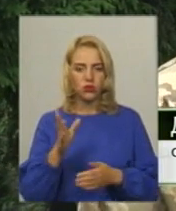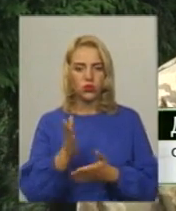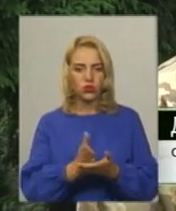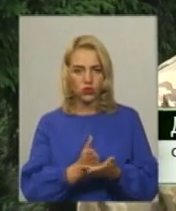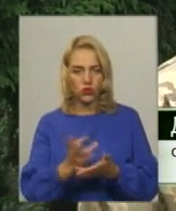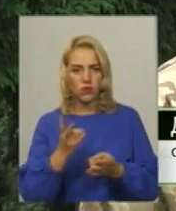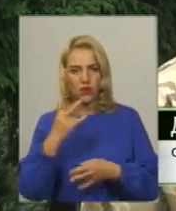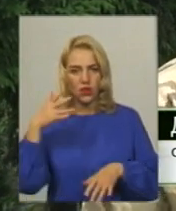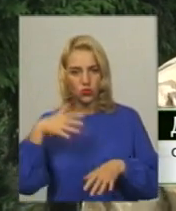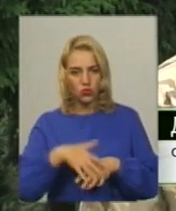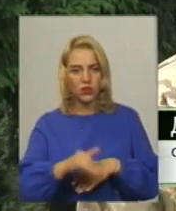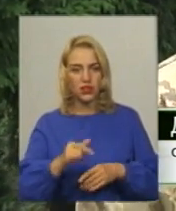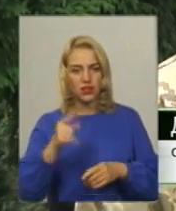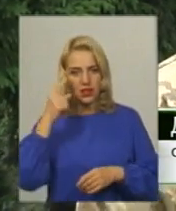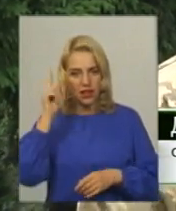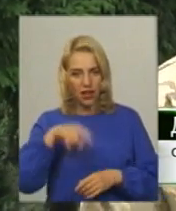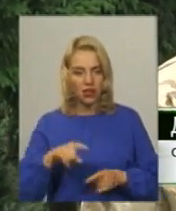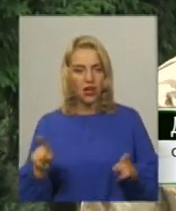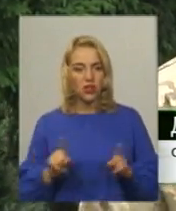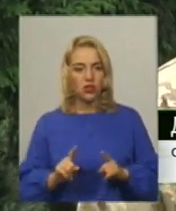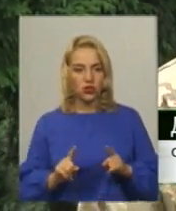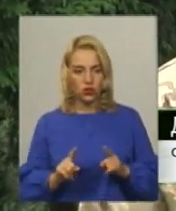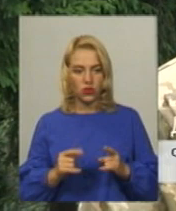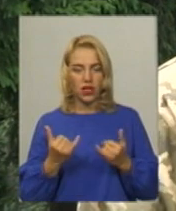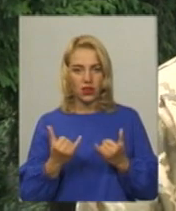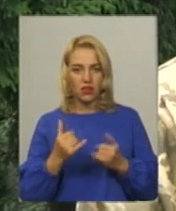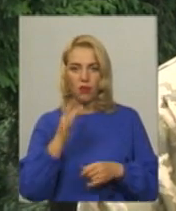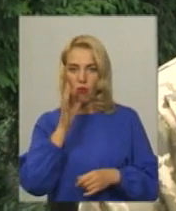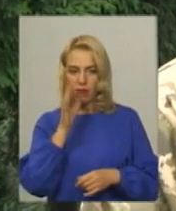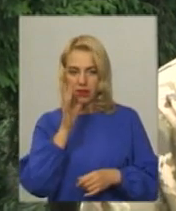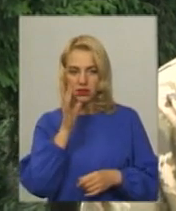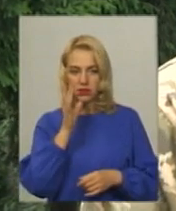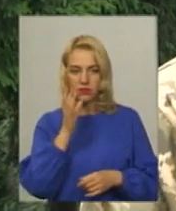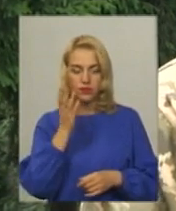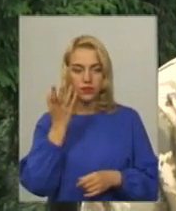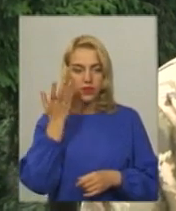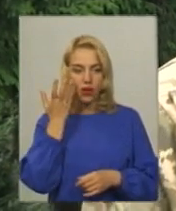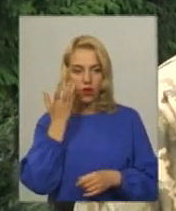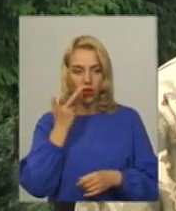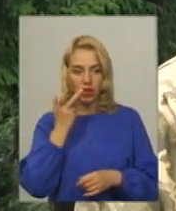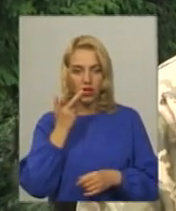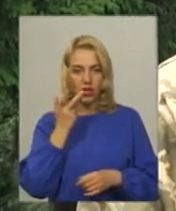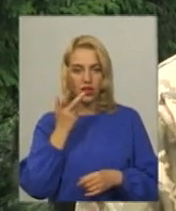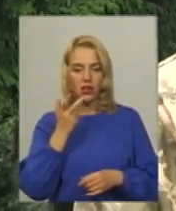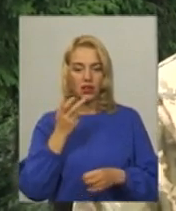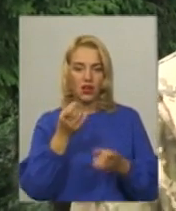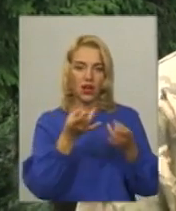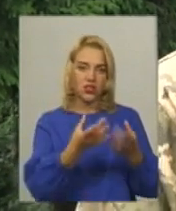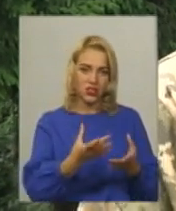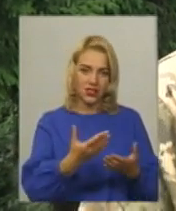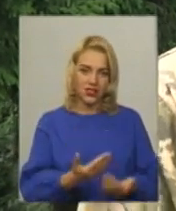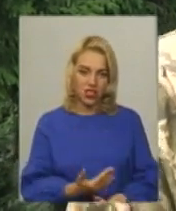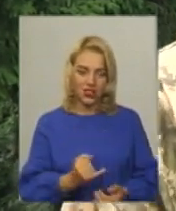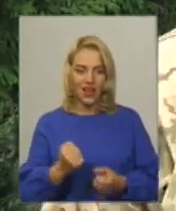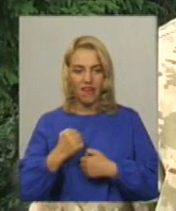розуміти і знати, що на даний момент, коли гражданське життя і коли